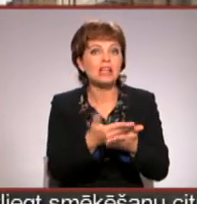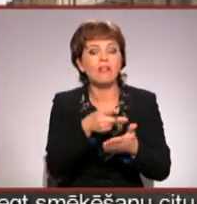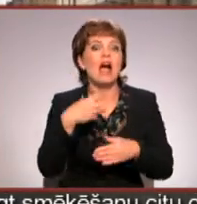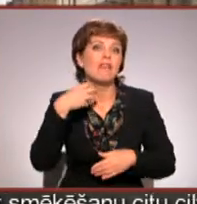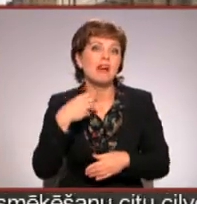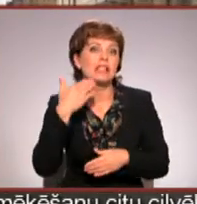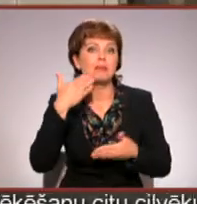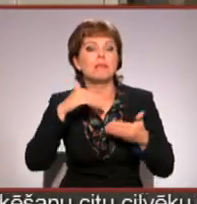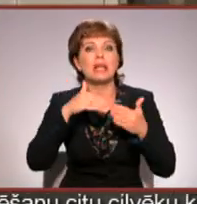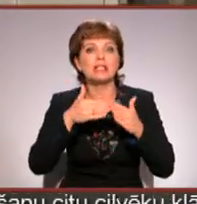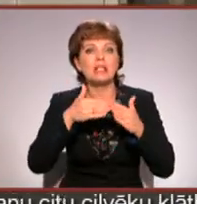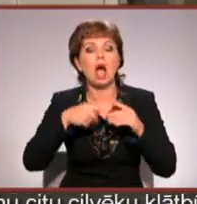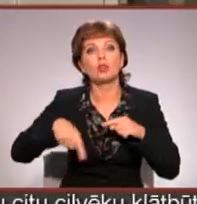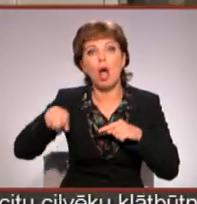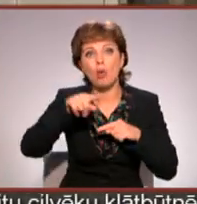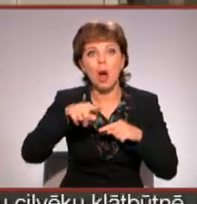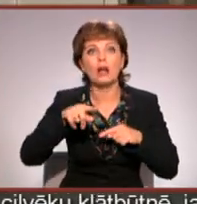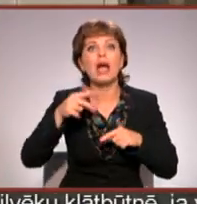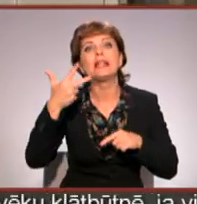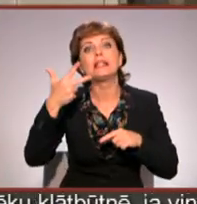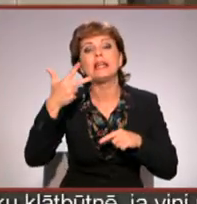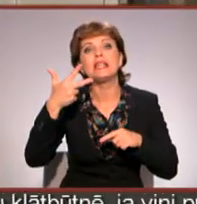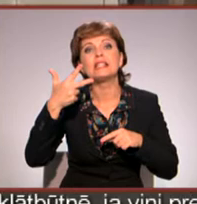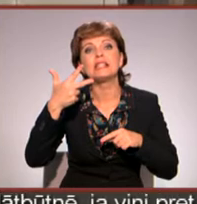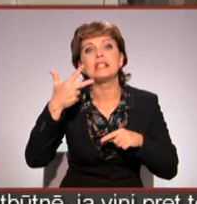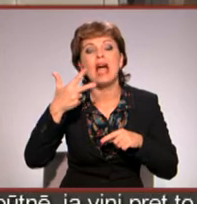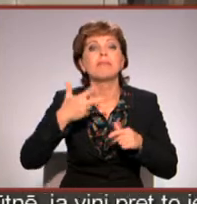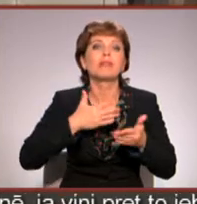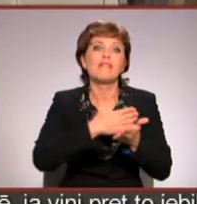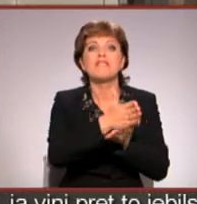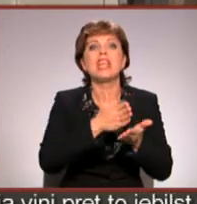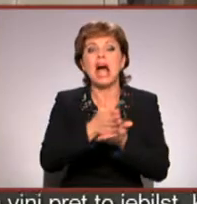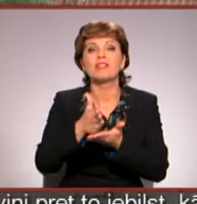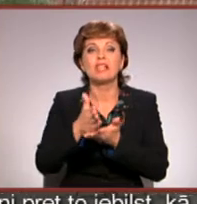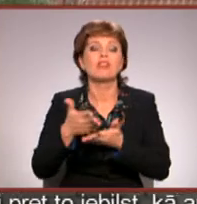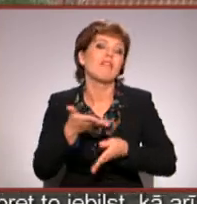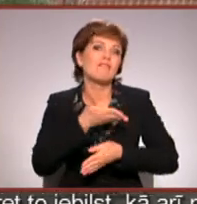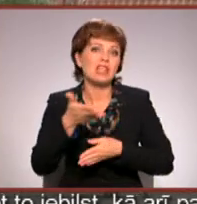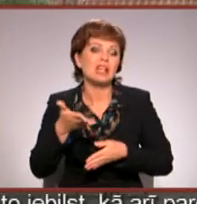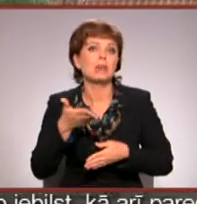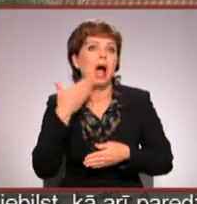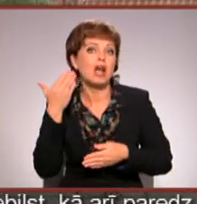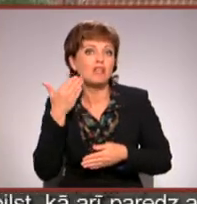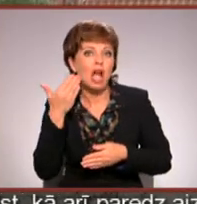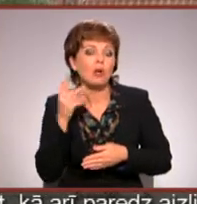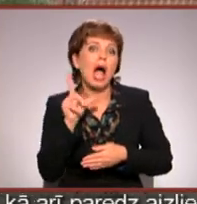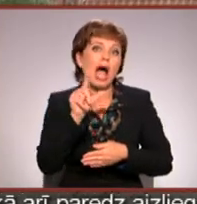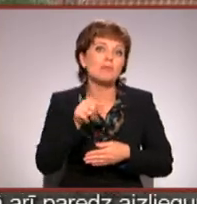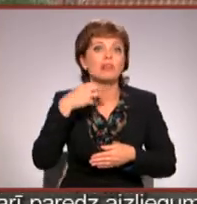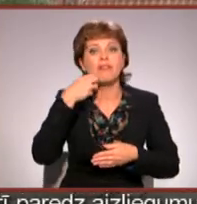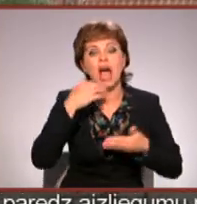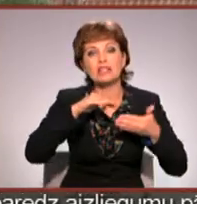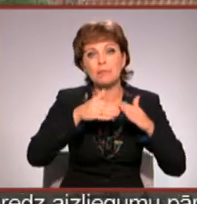vecpilsētas loku. To veidotu trīs vienvirziena ielas, tā pilsētas viesiem atveiglojot ne tikai nokļūšanu vecpilsētā,